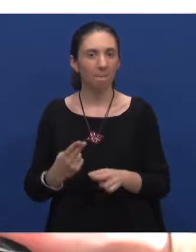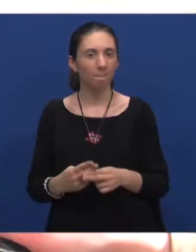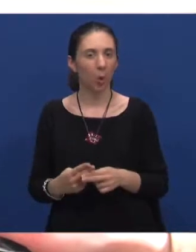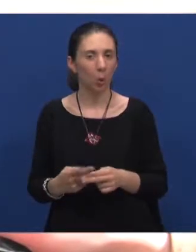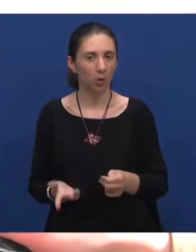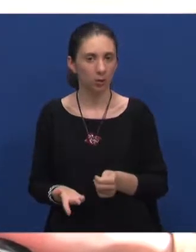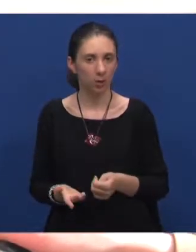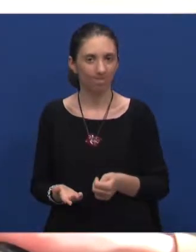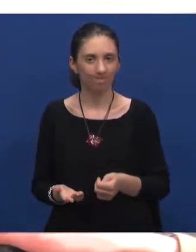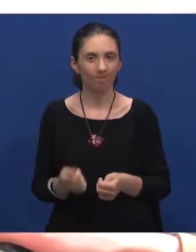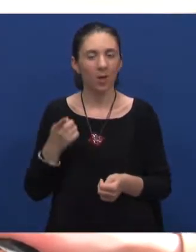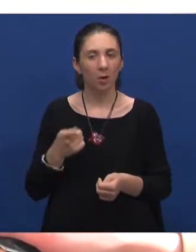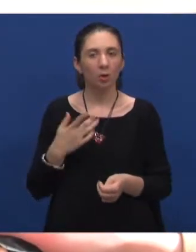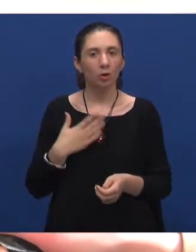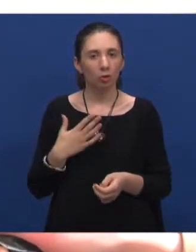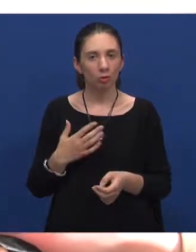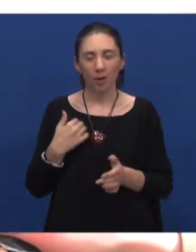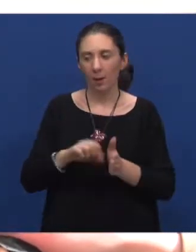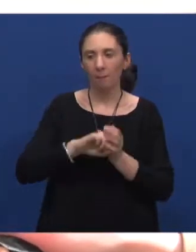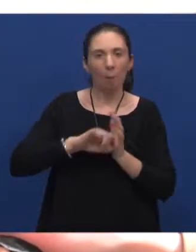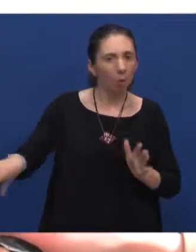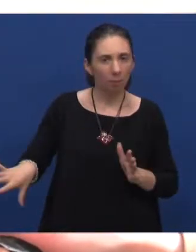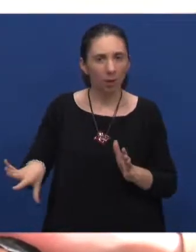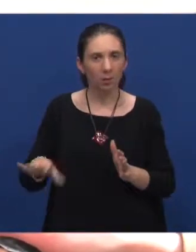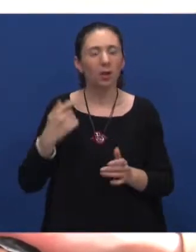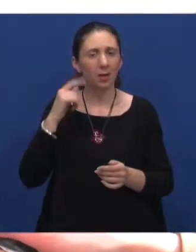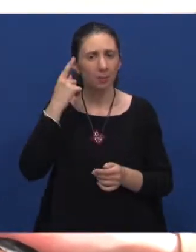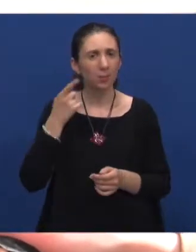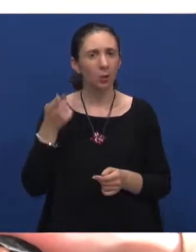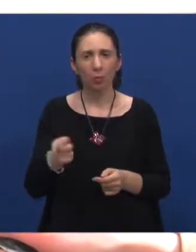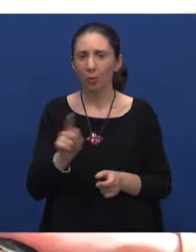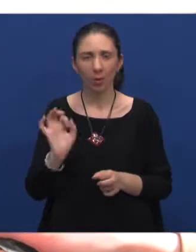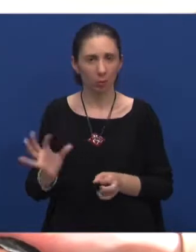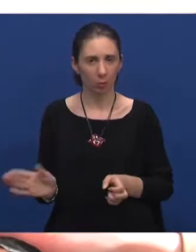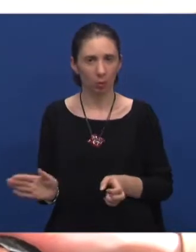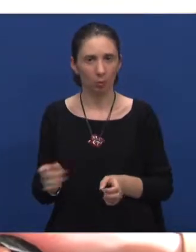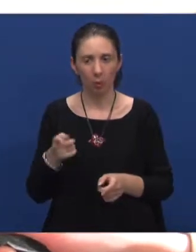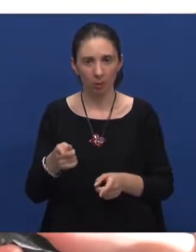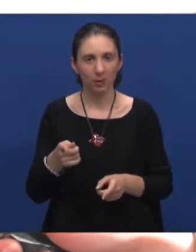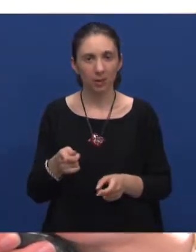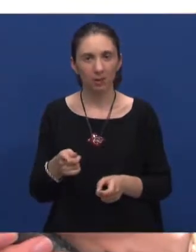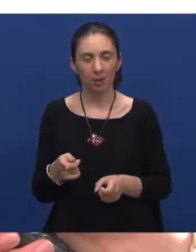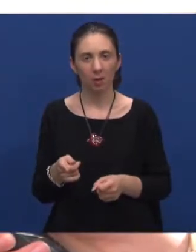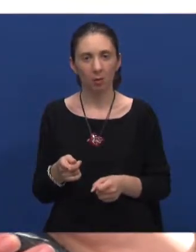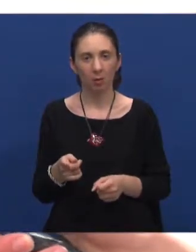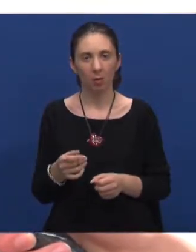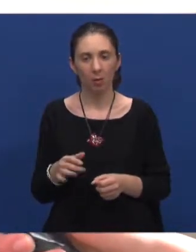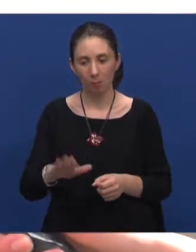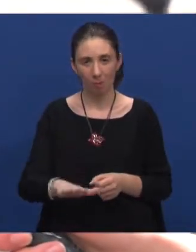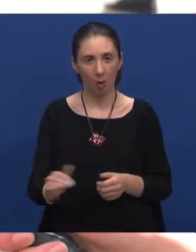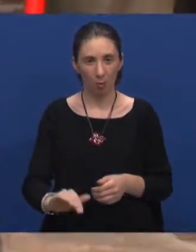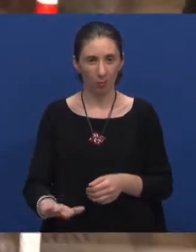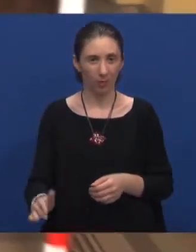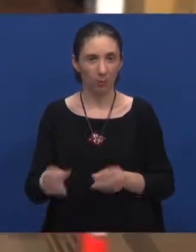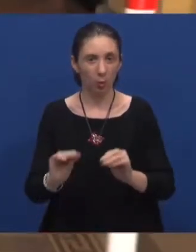Dakle, to želim kategorički odbaciti i smatram da to nikako nije dobro da se tako malu